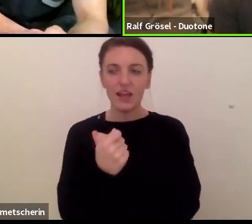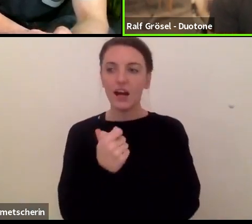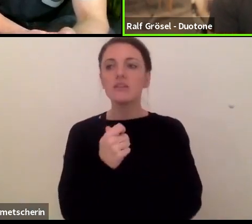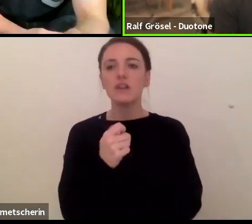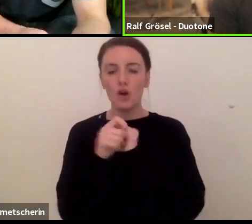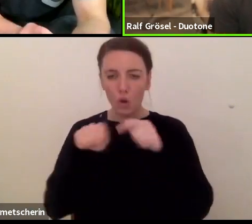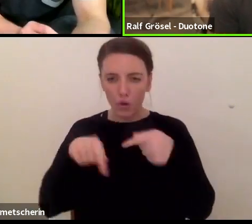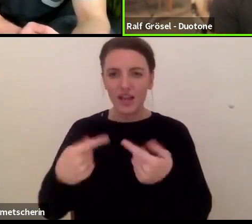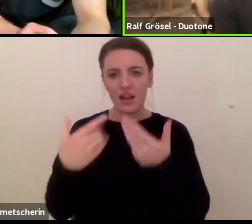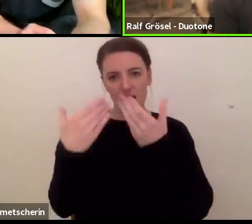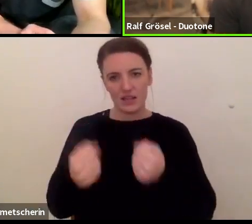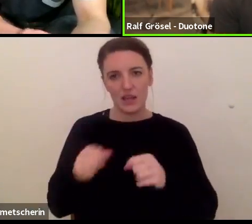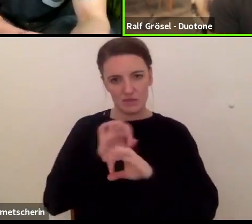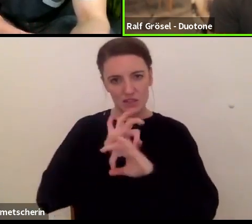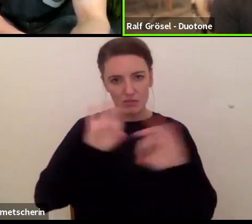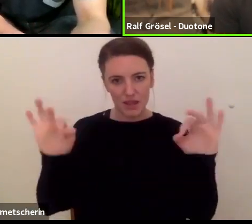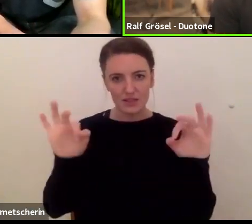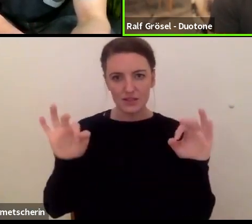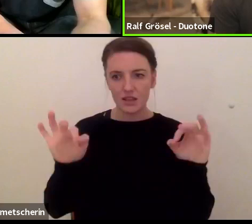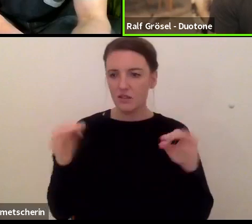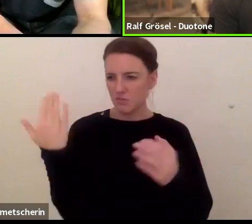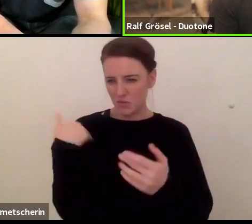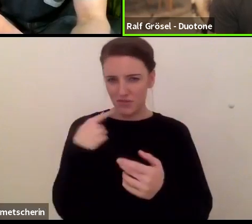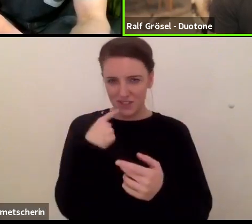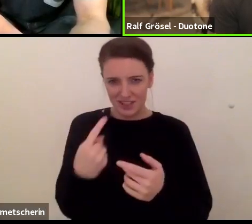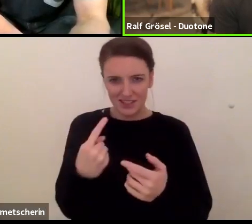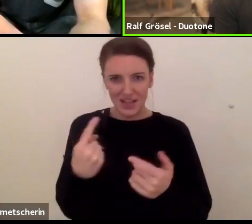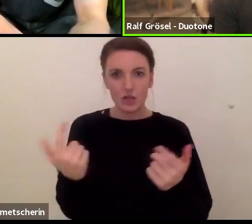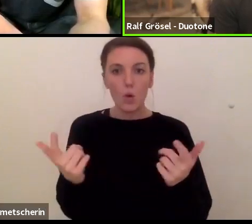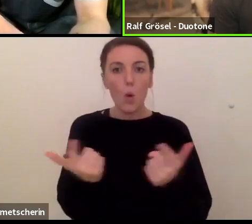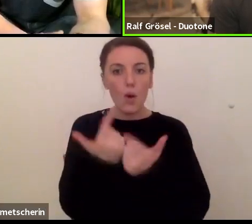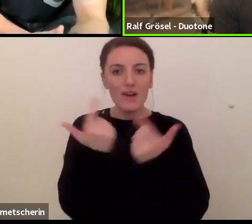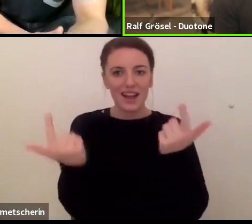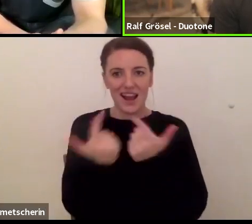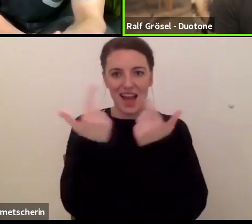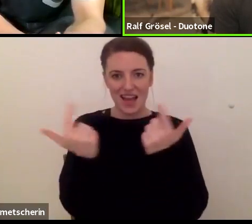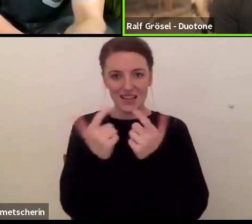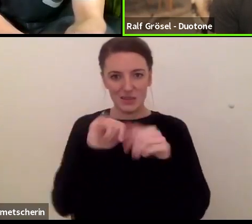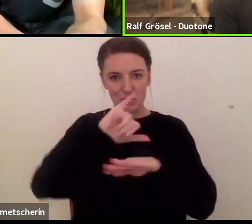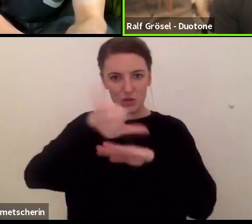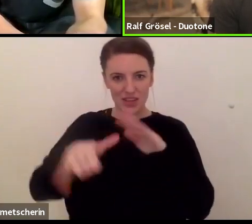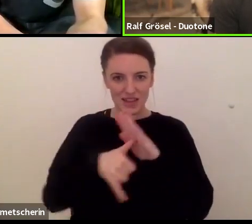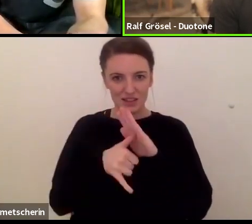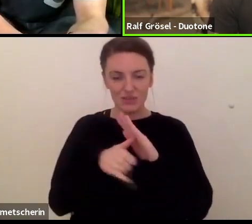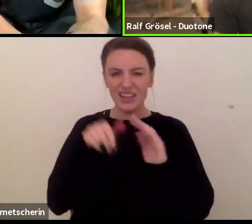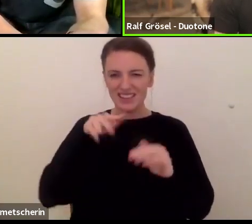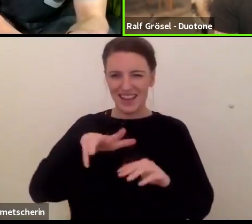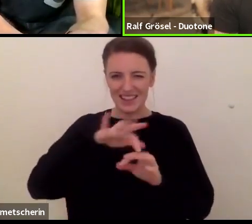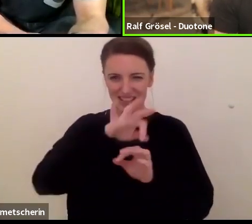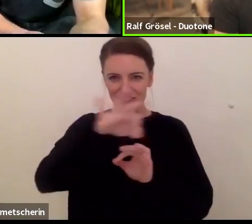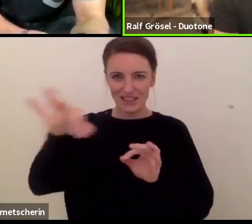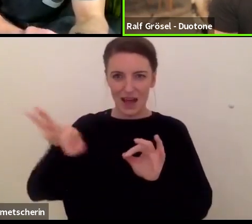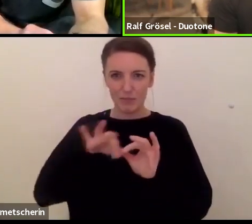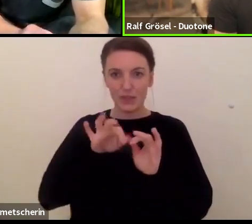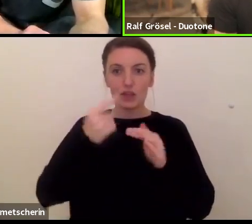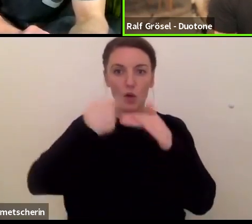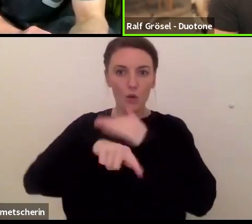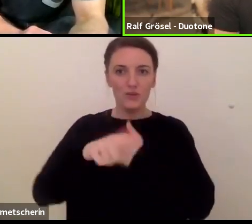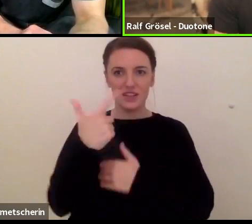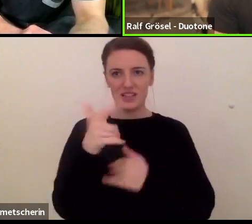mit diesem Ultraleichtwind-Projekt, mit diesem 13 Quadratmeter, der unter zwei Kilo wog, das war halt einfach